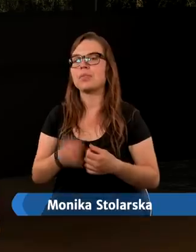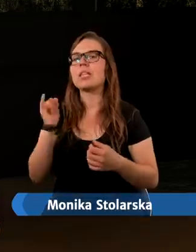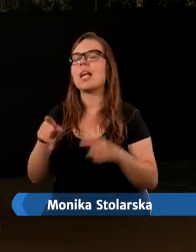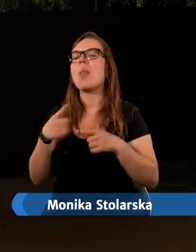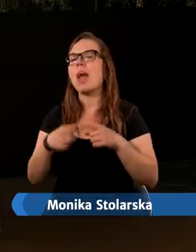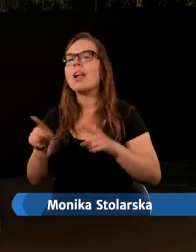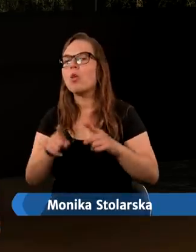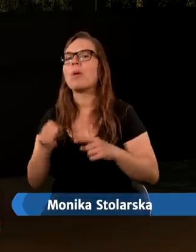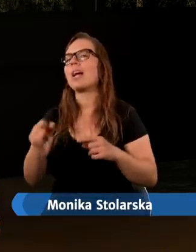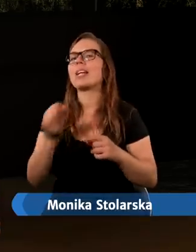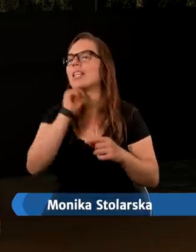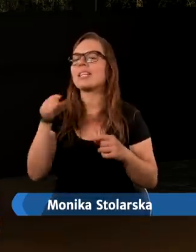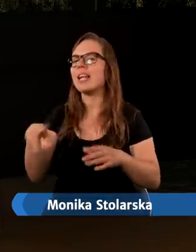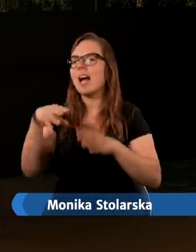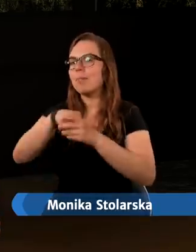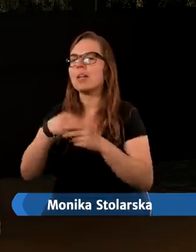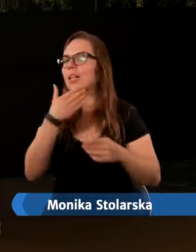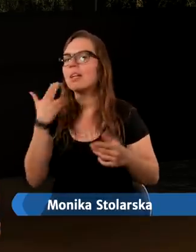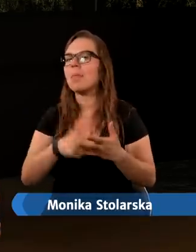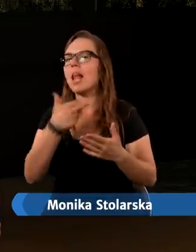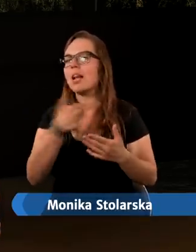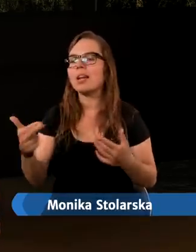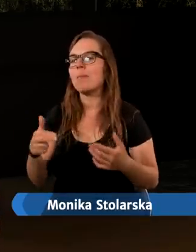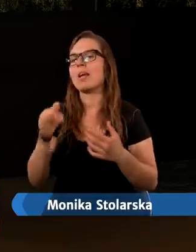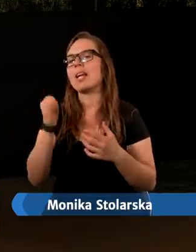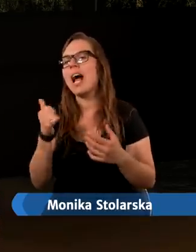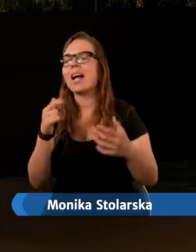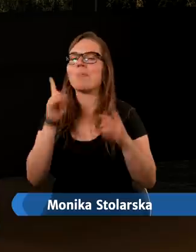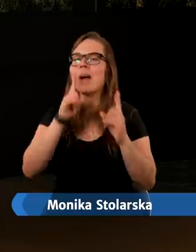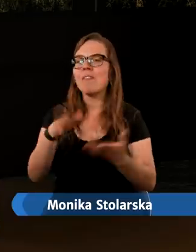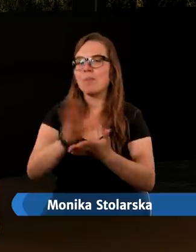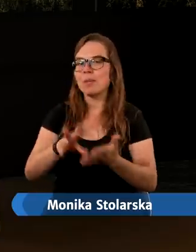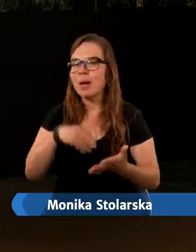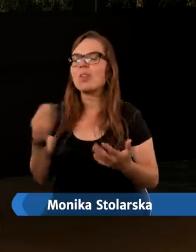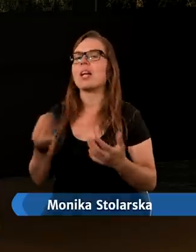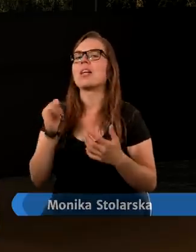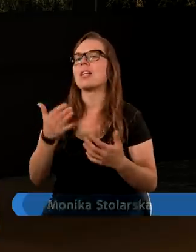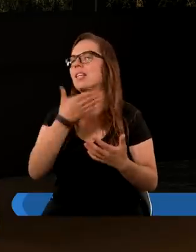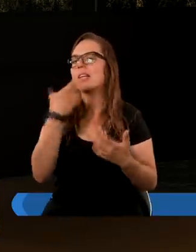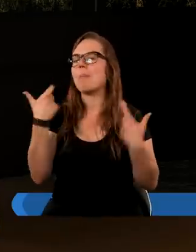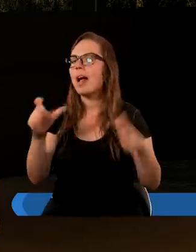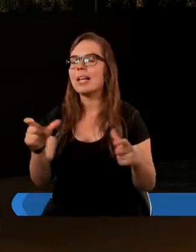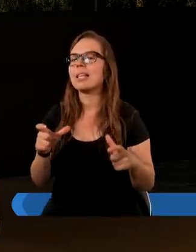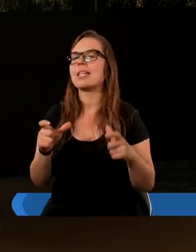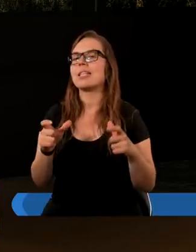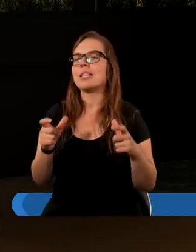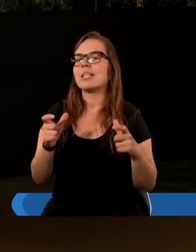Natomiast nigdy tam nie ma na temat żadnych prawd biblijnych, nie ma nic